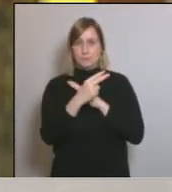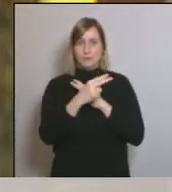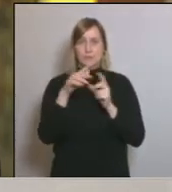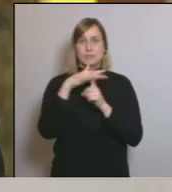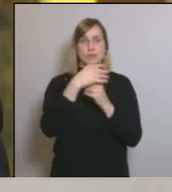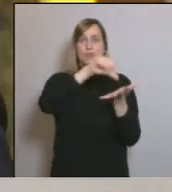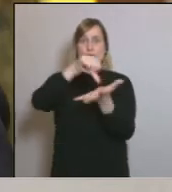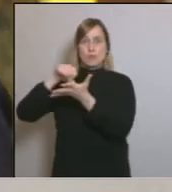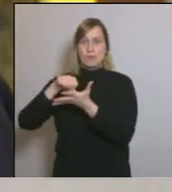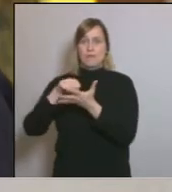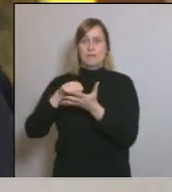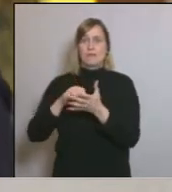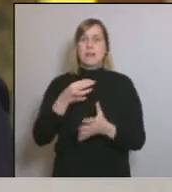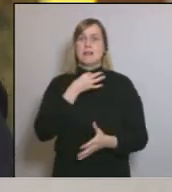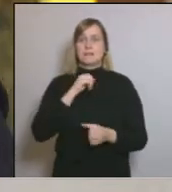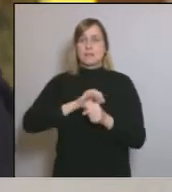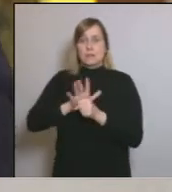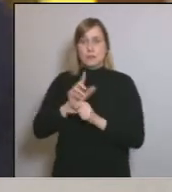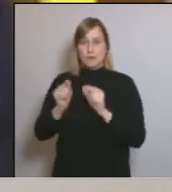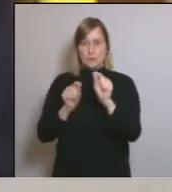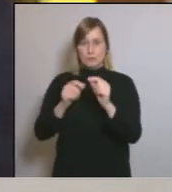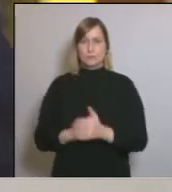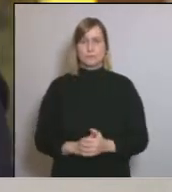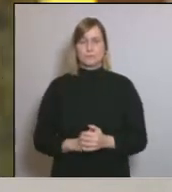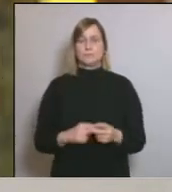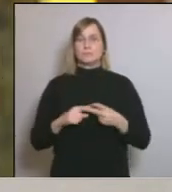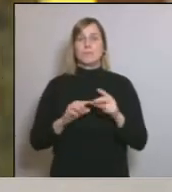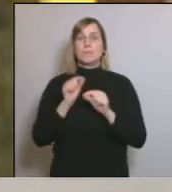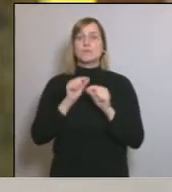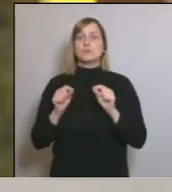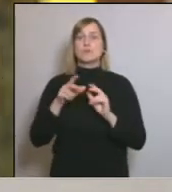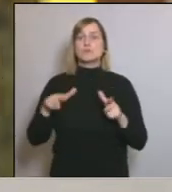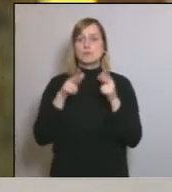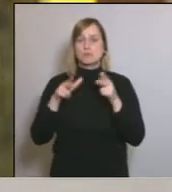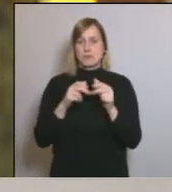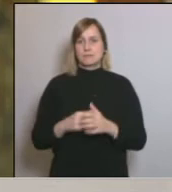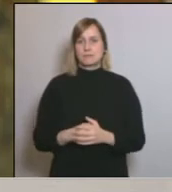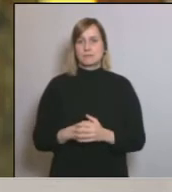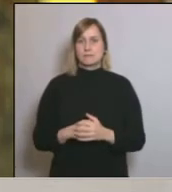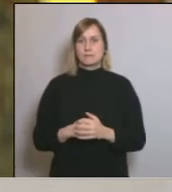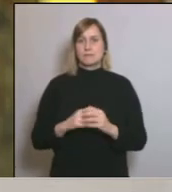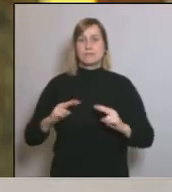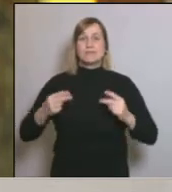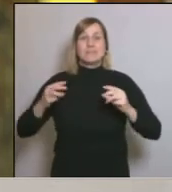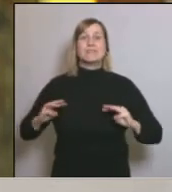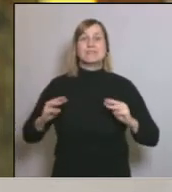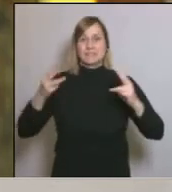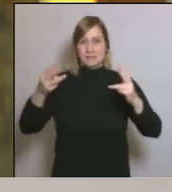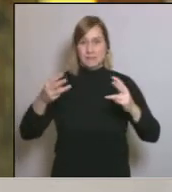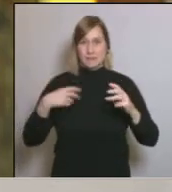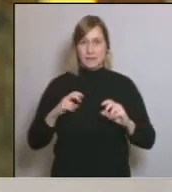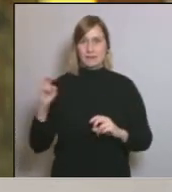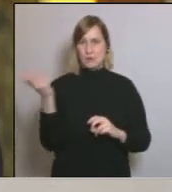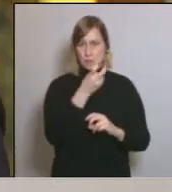coronavirus. Mesures socials, triplicar els recursos per a ajuts socials atorgats a les comunitats autònomes.